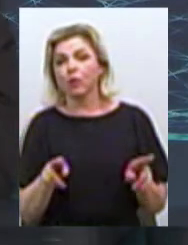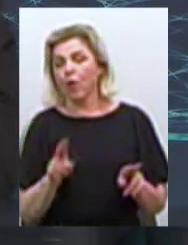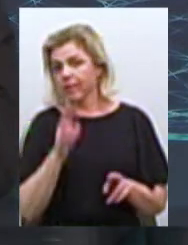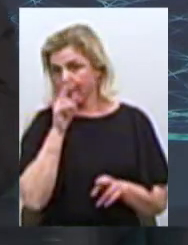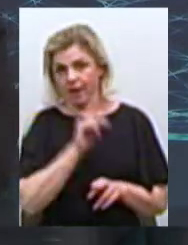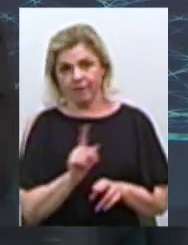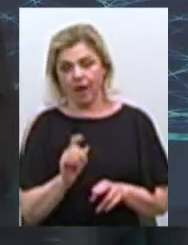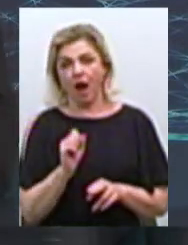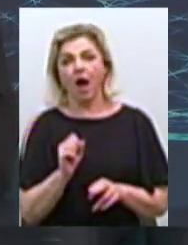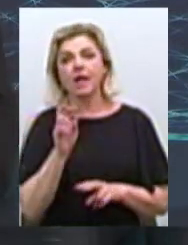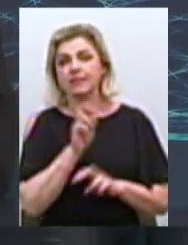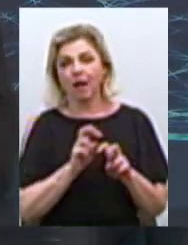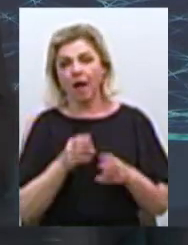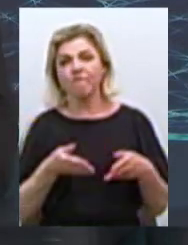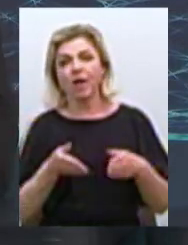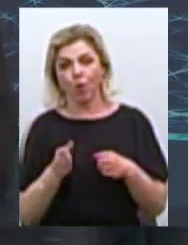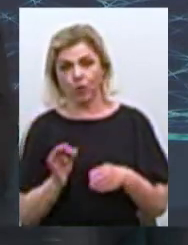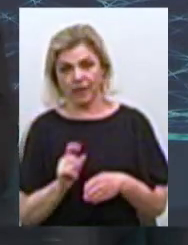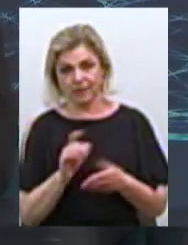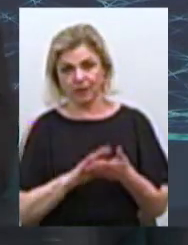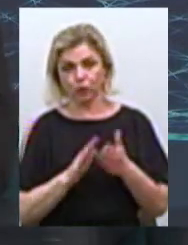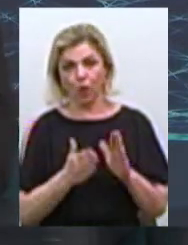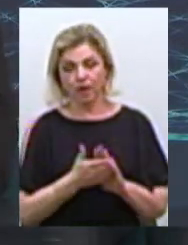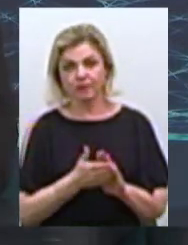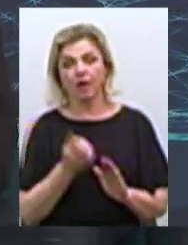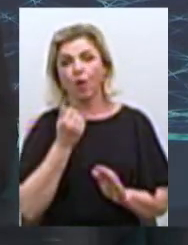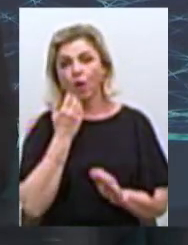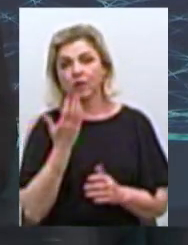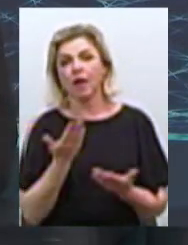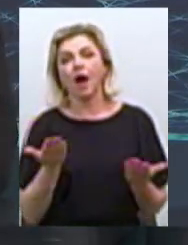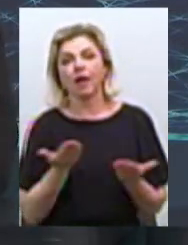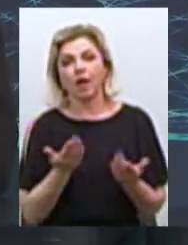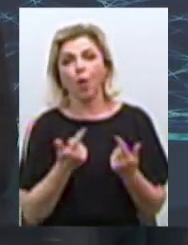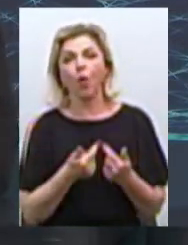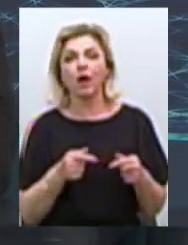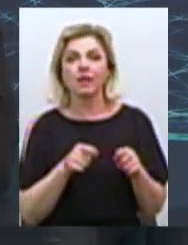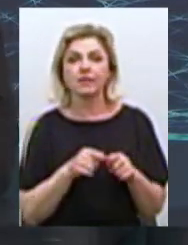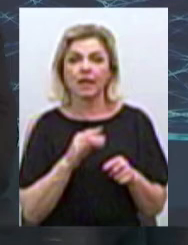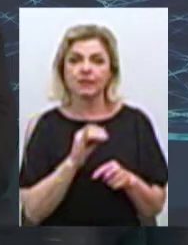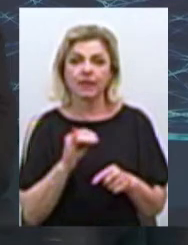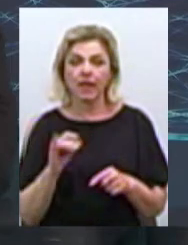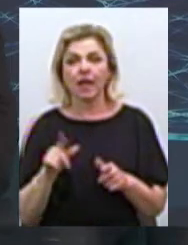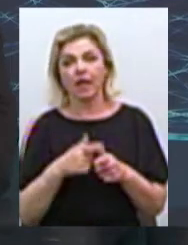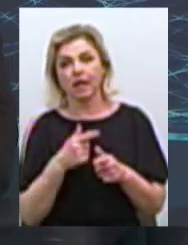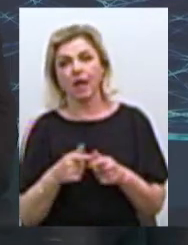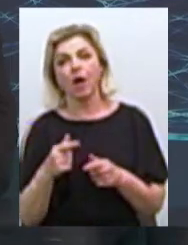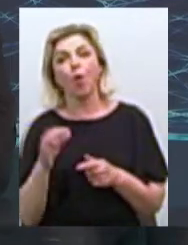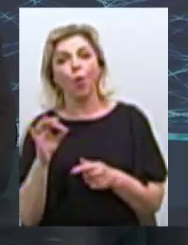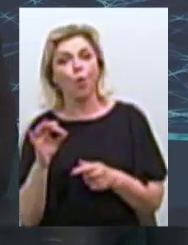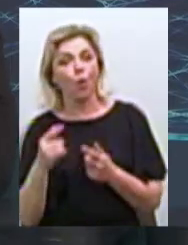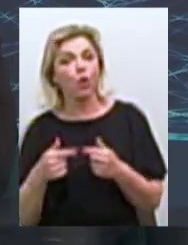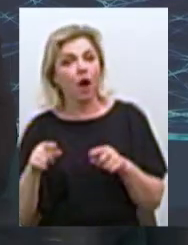ситуації, коли якісь органами требують такі